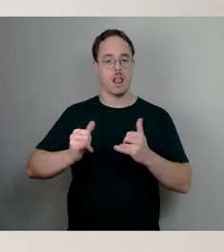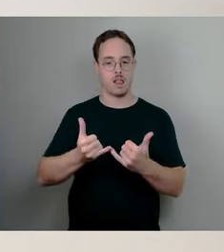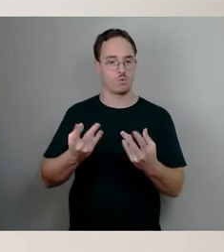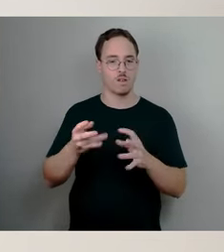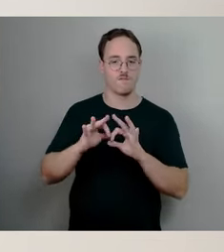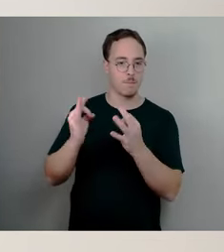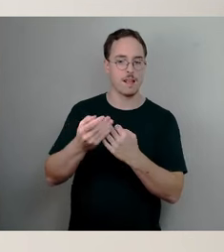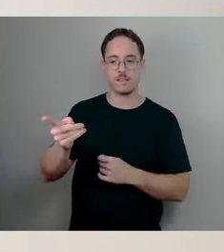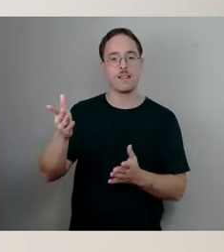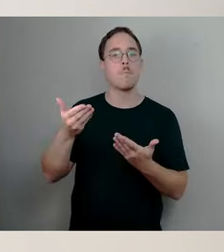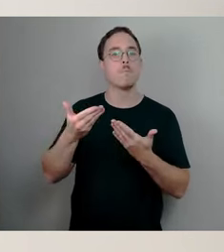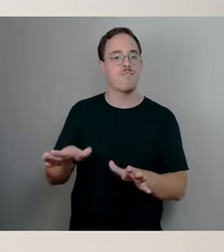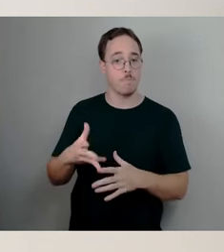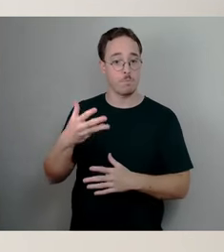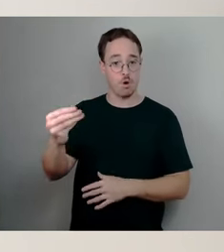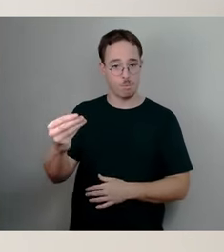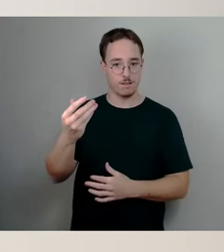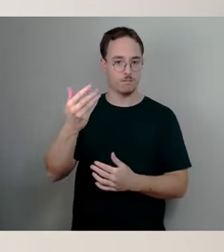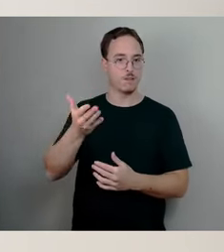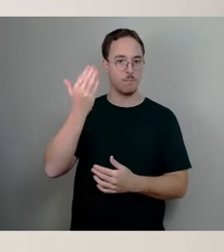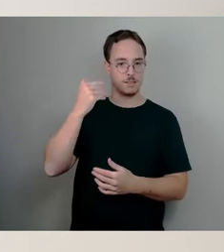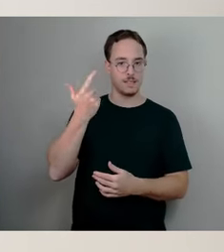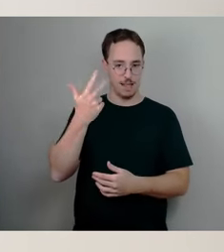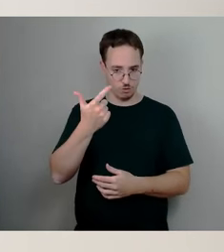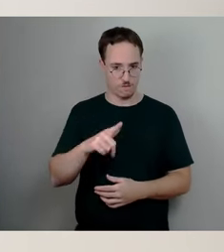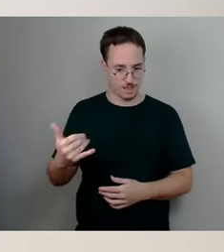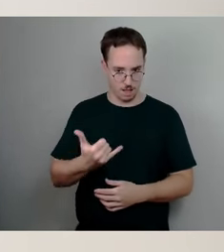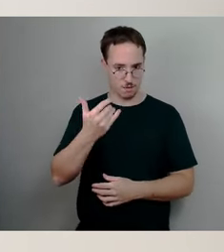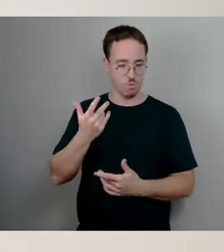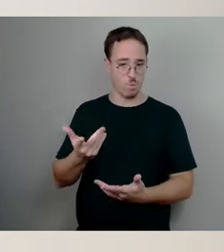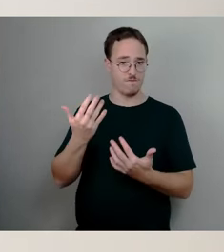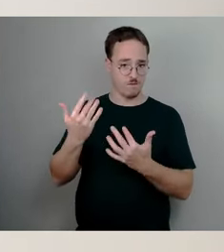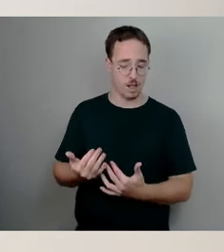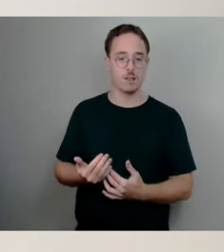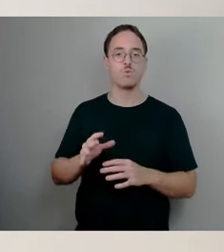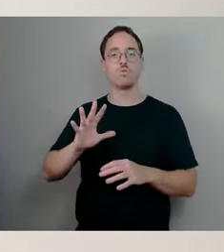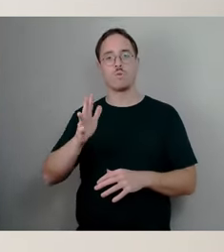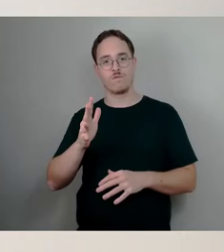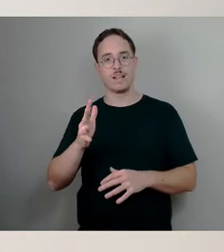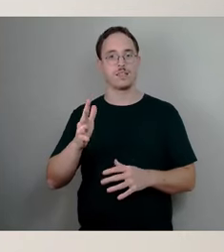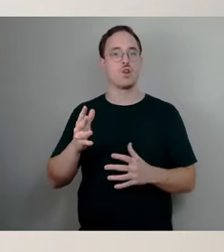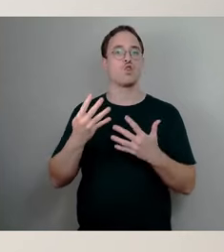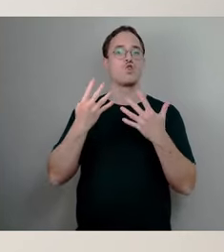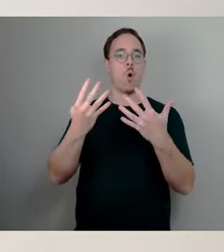befreit worden sind, in 23,9400 Familien, wir haben ca..000